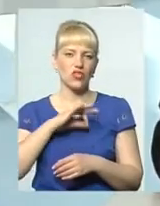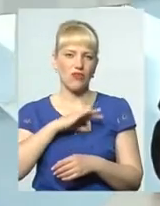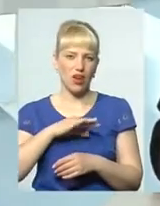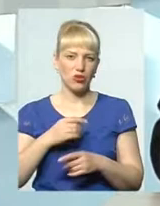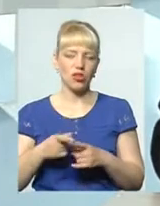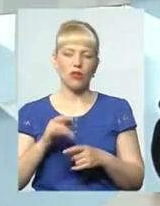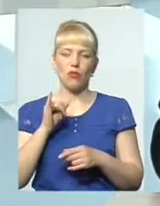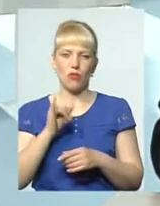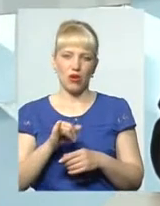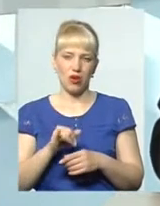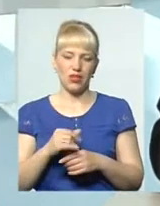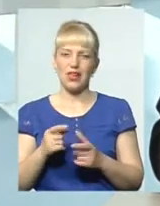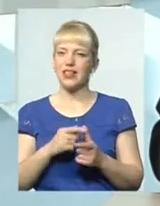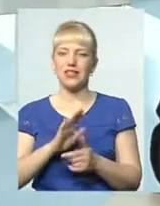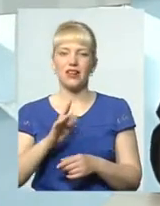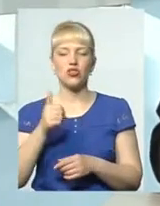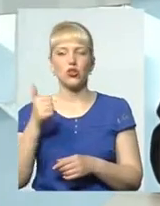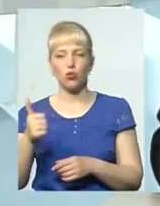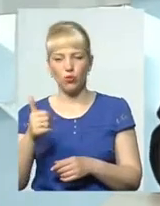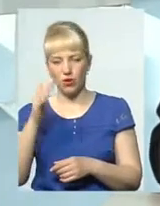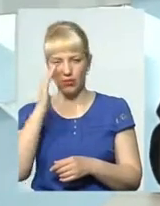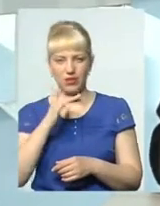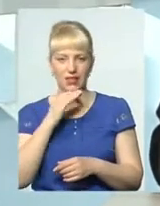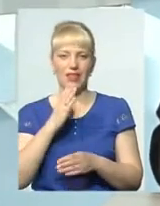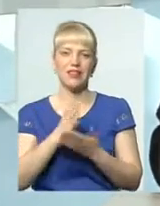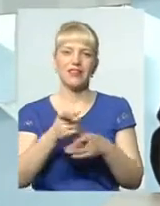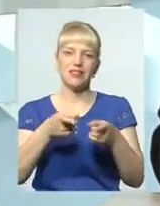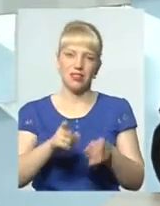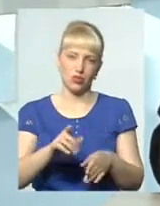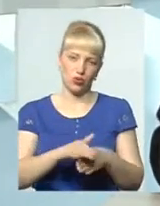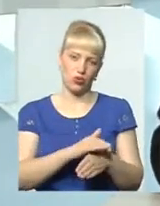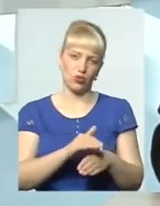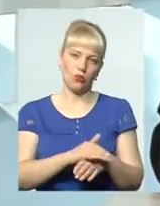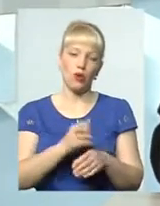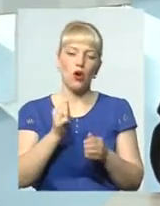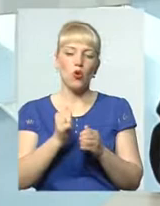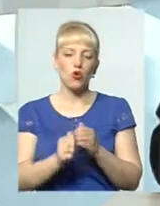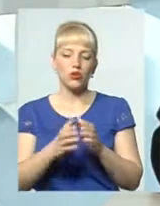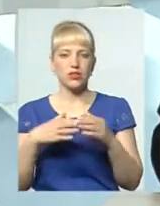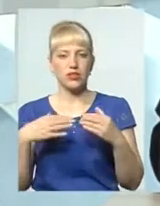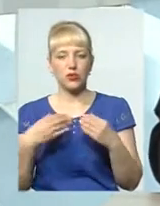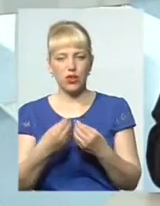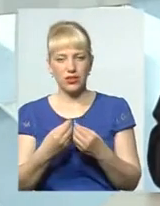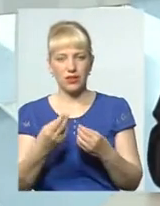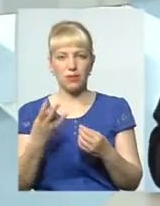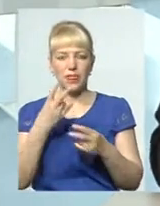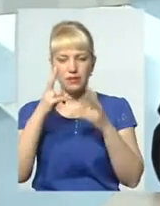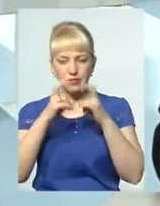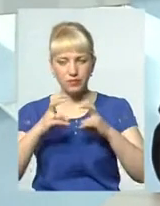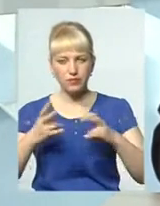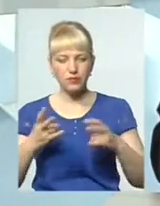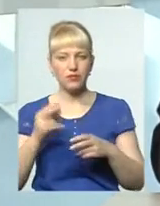зловживають, є добрі. Тому кожна ситуація вимагає окремого детального вивчення. Але дуже важливо, щоб